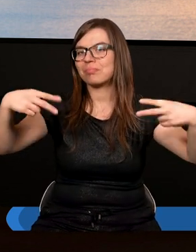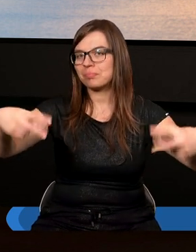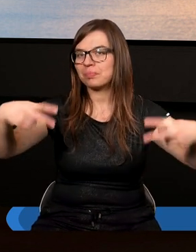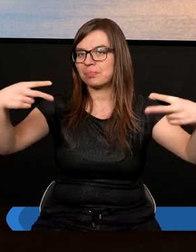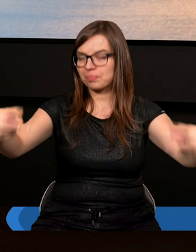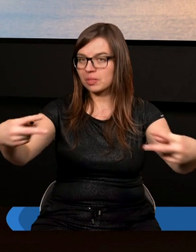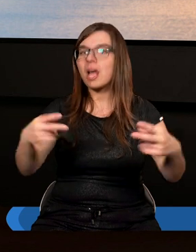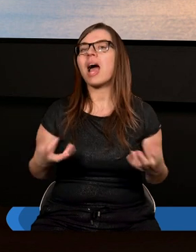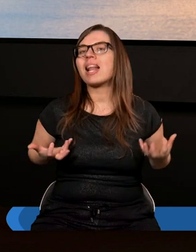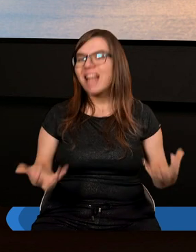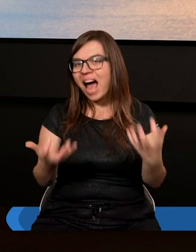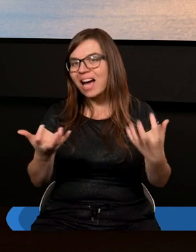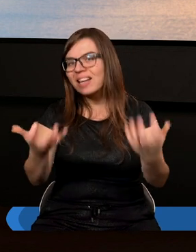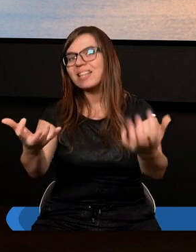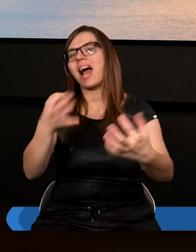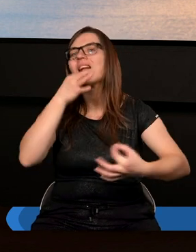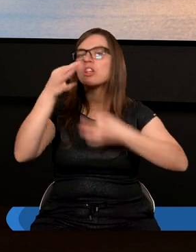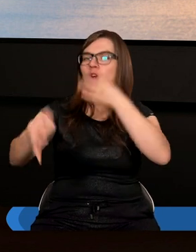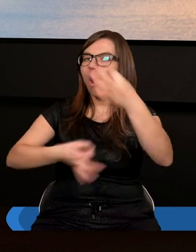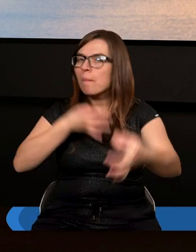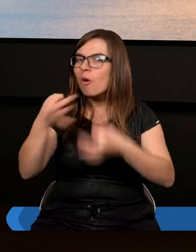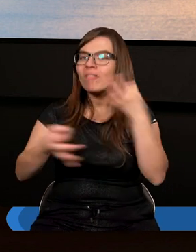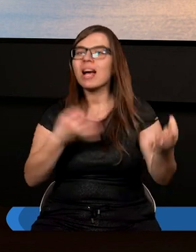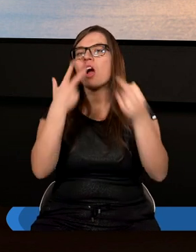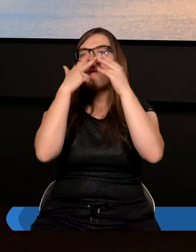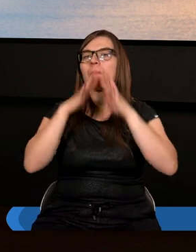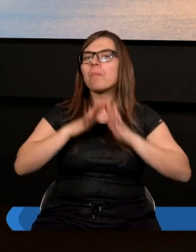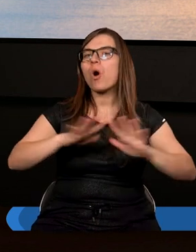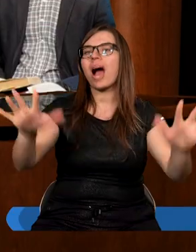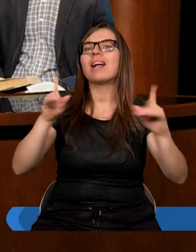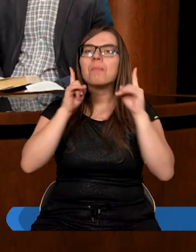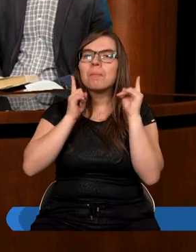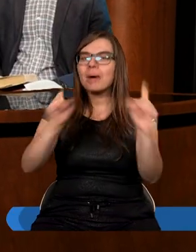zachęcanie, poprzez opowiadanie, poprzez pokazywanie prawdy,